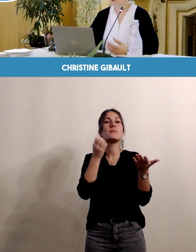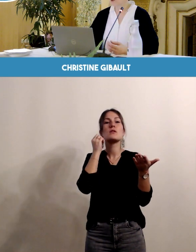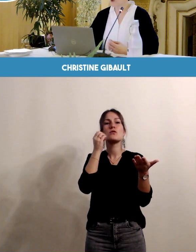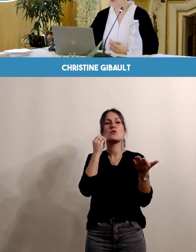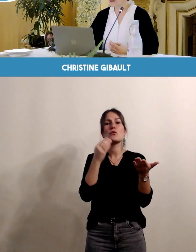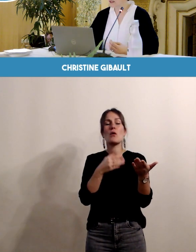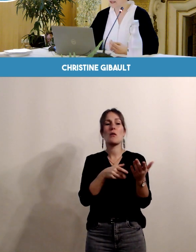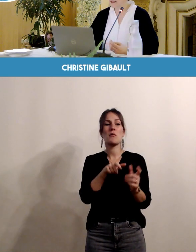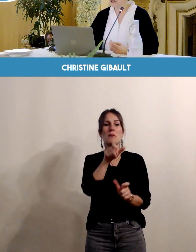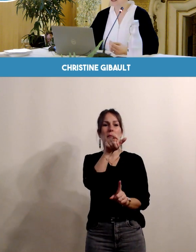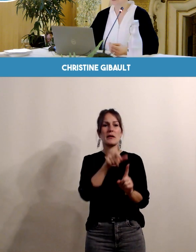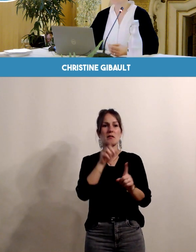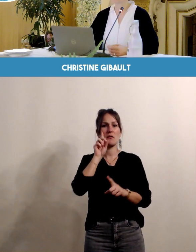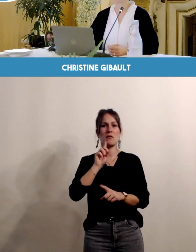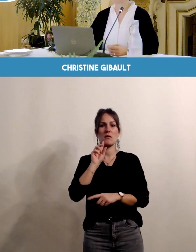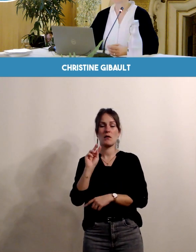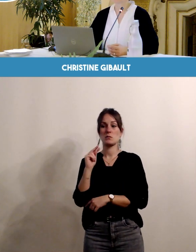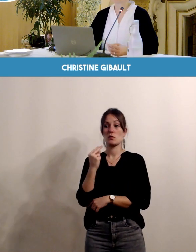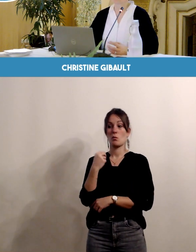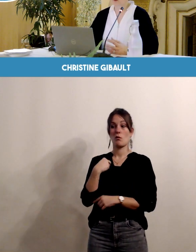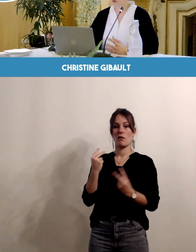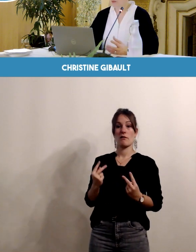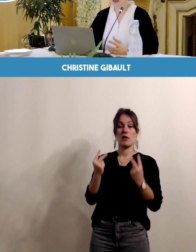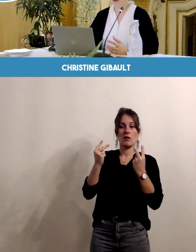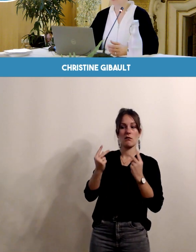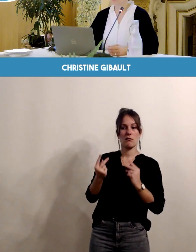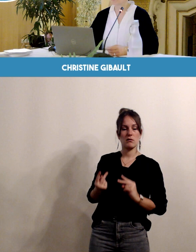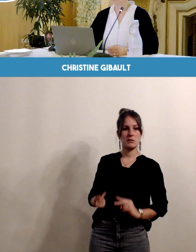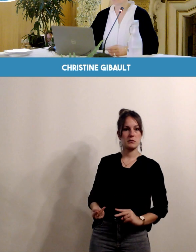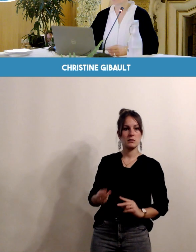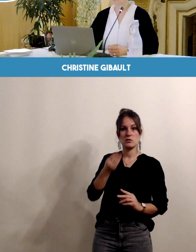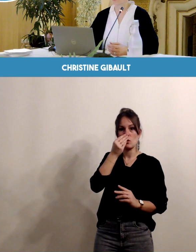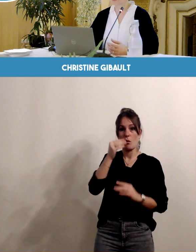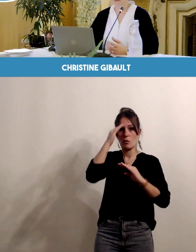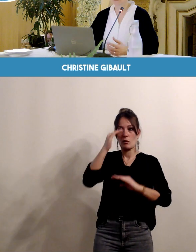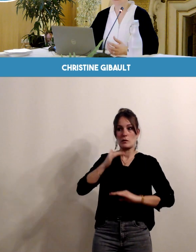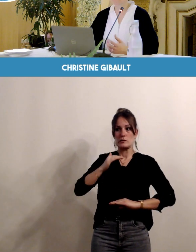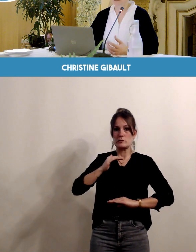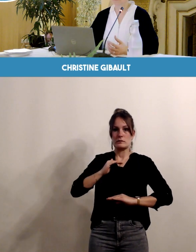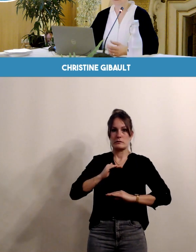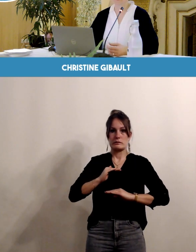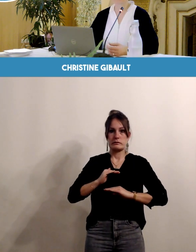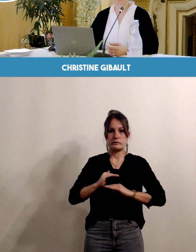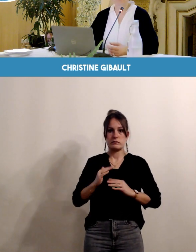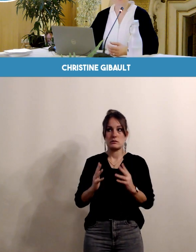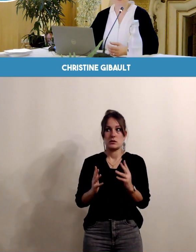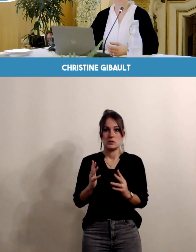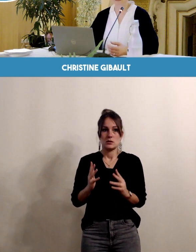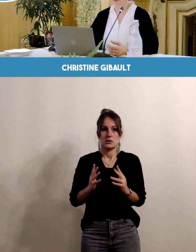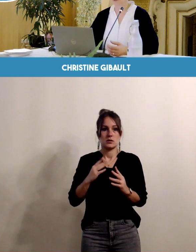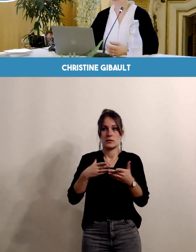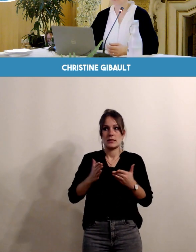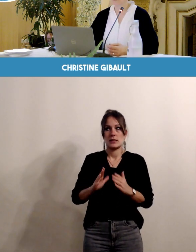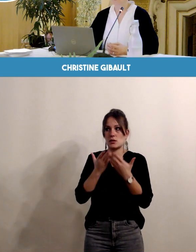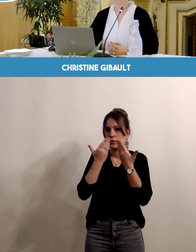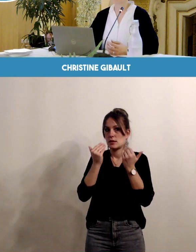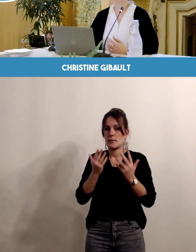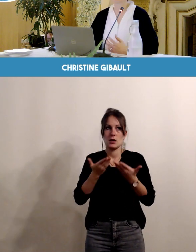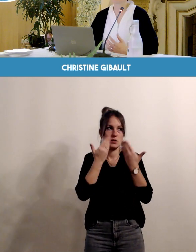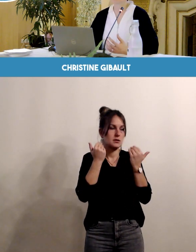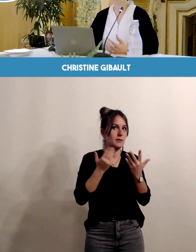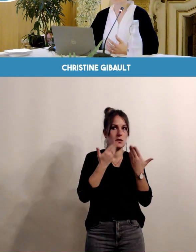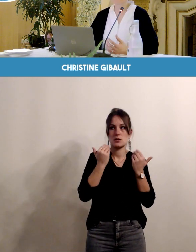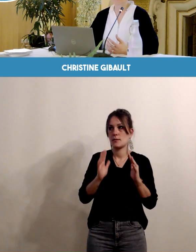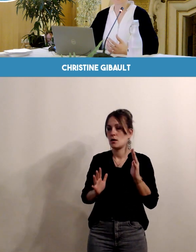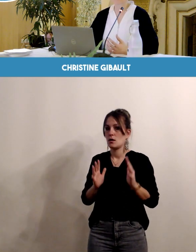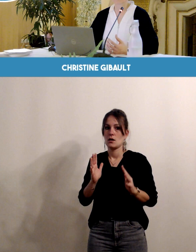l'estime de soi peut être égratignée, combien on peut perdre un peu le sens critique et sa capacité de prise de décision et d'action. et